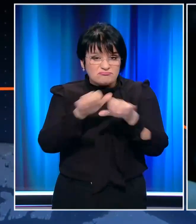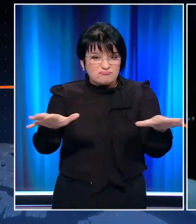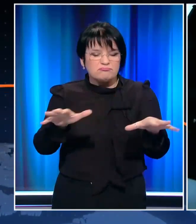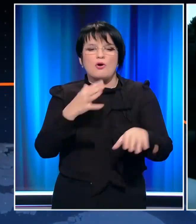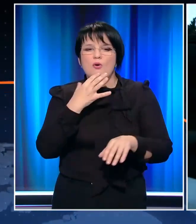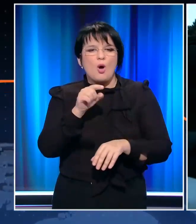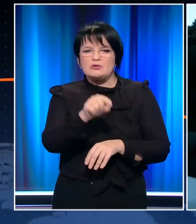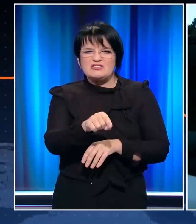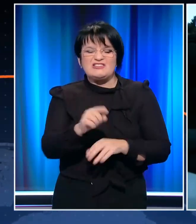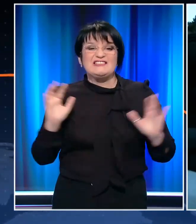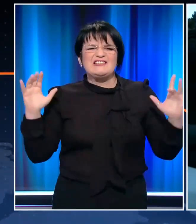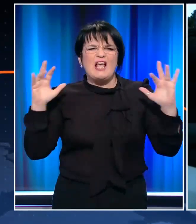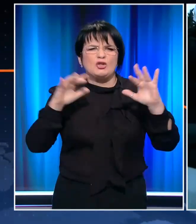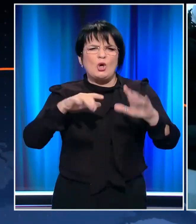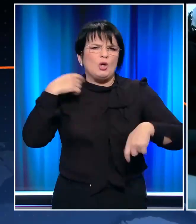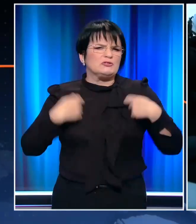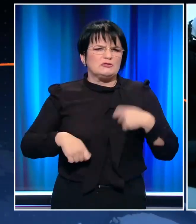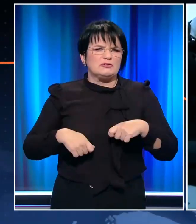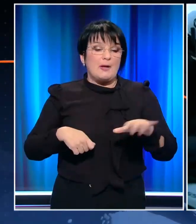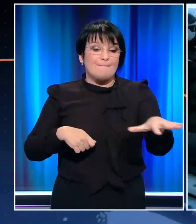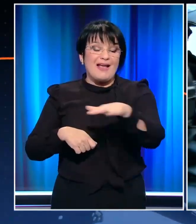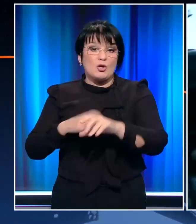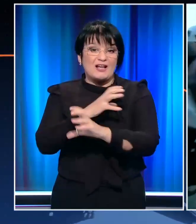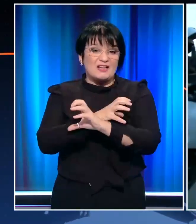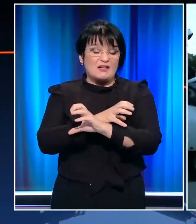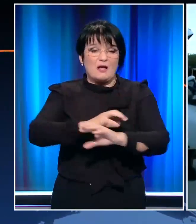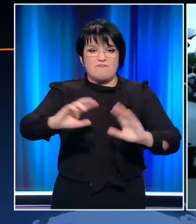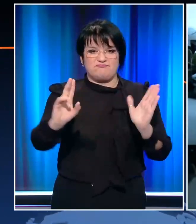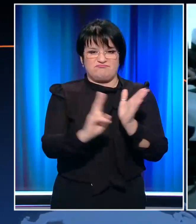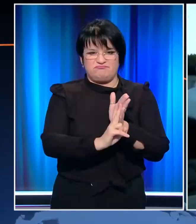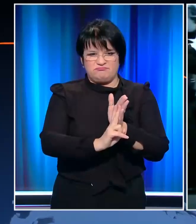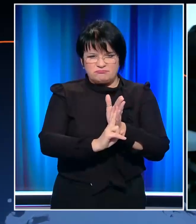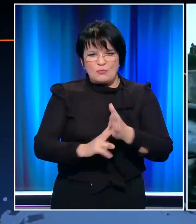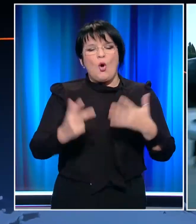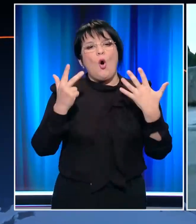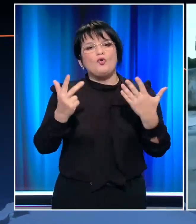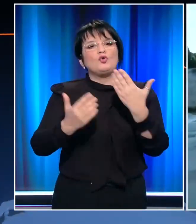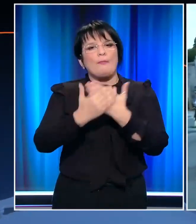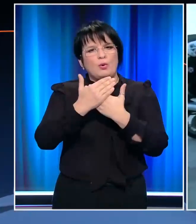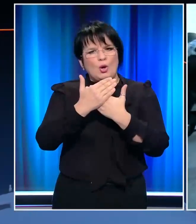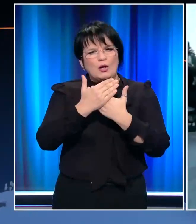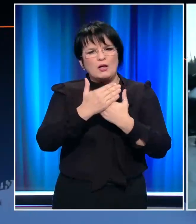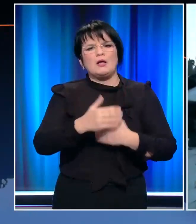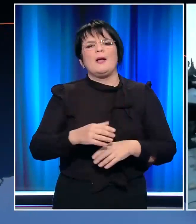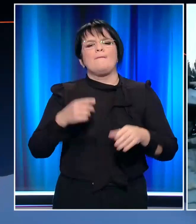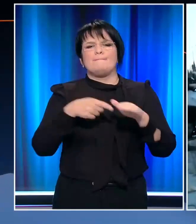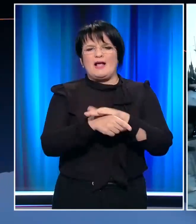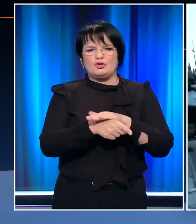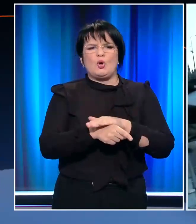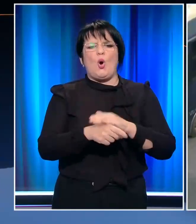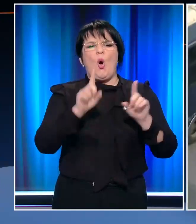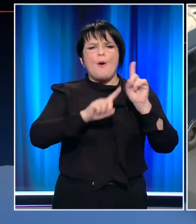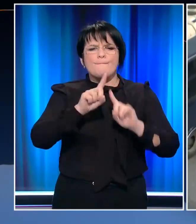πως δεν θα επιτραπούν συγκεντρώσεις ούτε στην περιοχή των εξαρχείων. Κλειστεί από τις 8 το πρωί θα είναι η σταθμή του Μετρό,